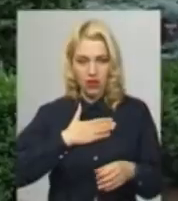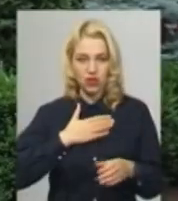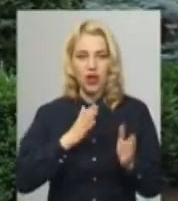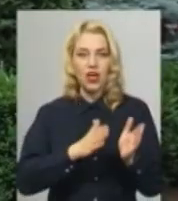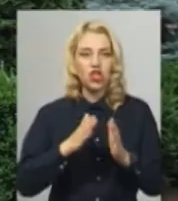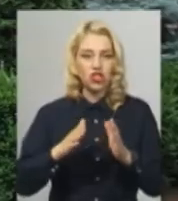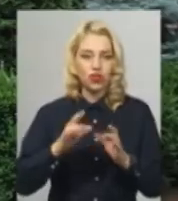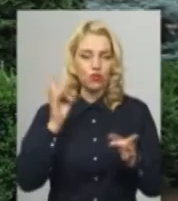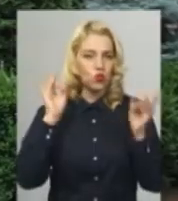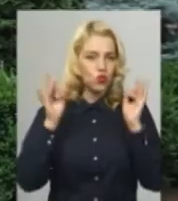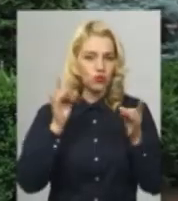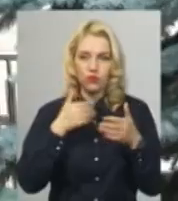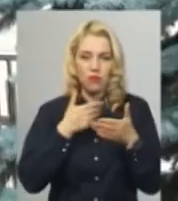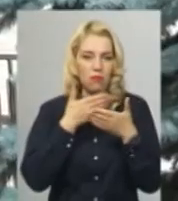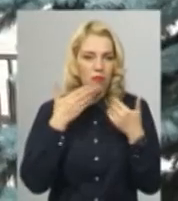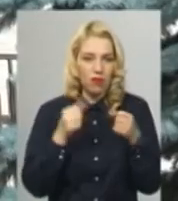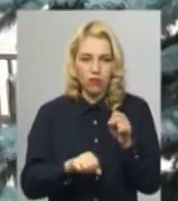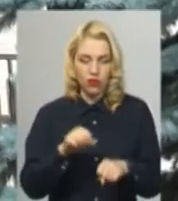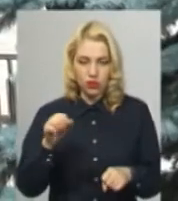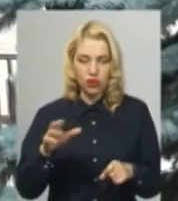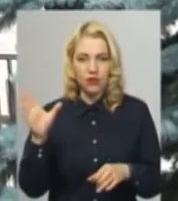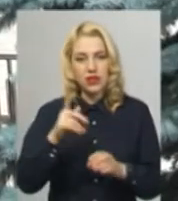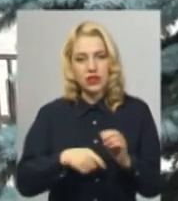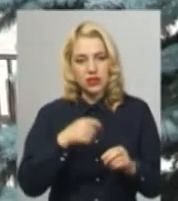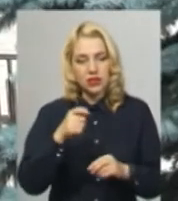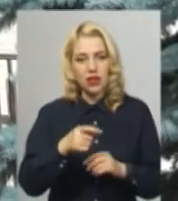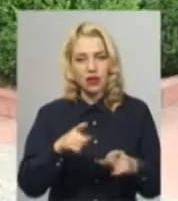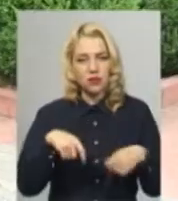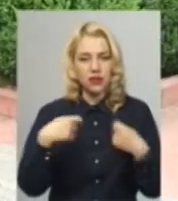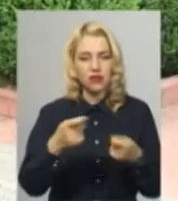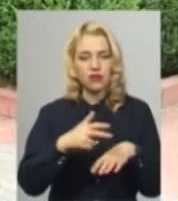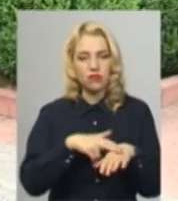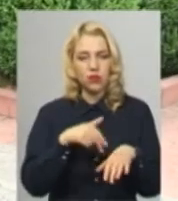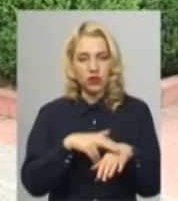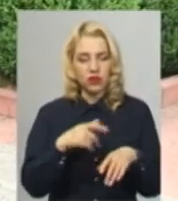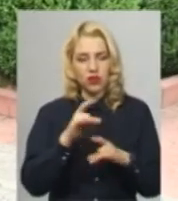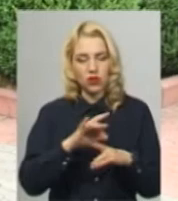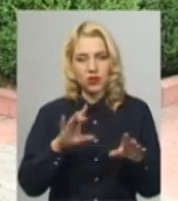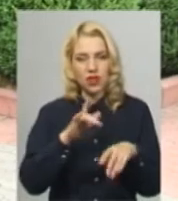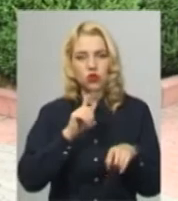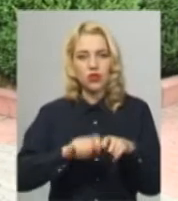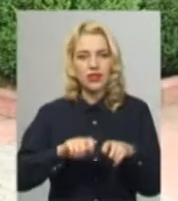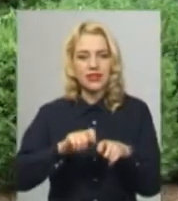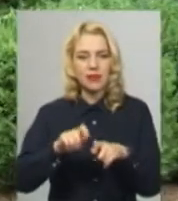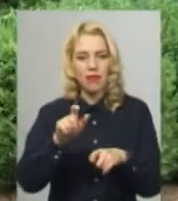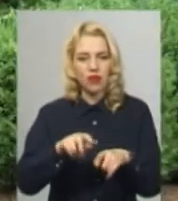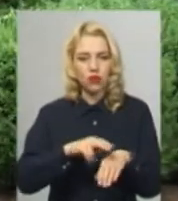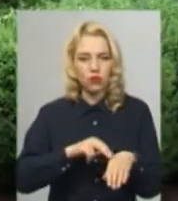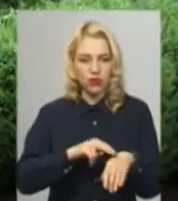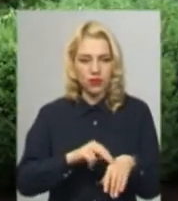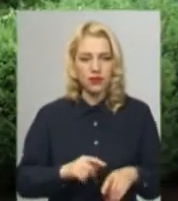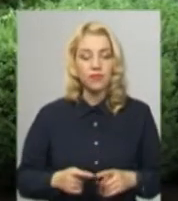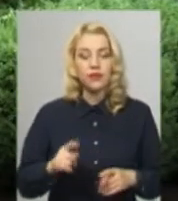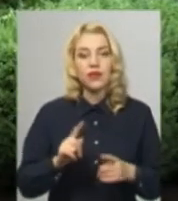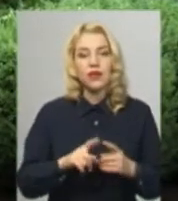порушуємо. Усі заяви про правопорушення передались до Хмельницького відділу поліції, каже інспекторка Нацполіції Хмельницької області Марія Брилко. За місяць